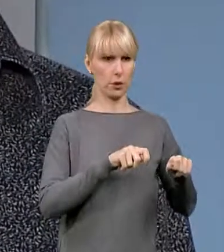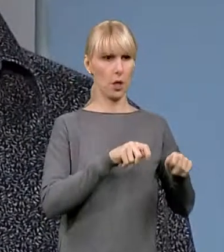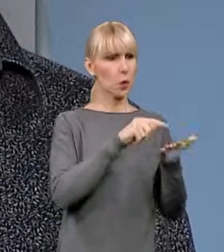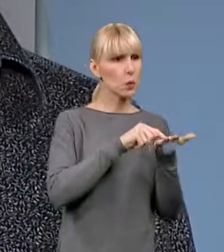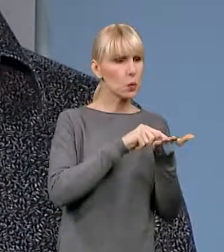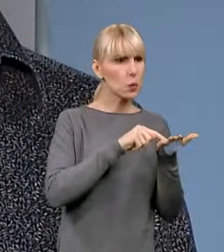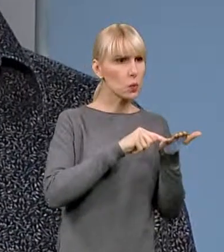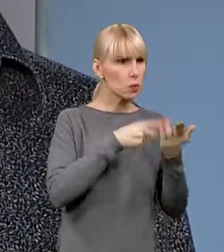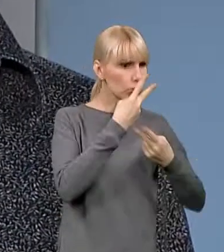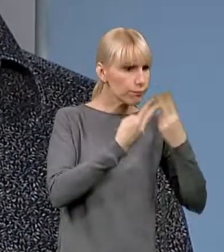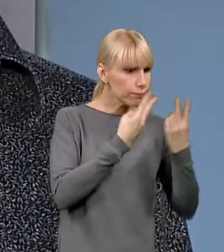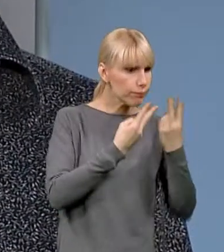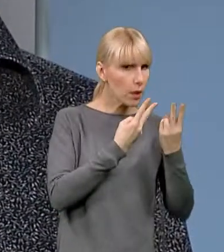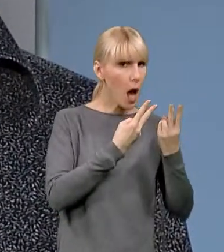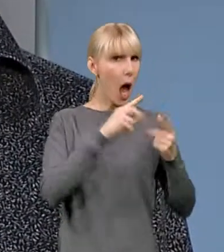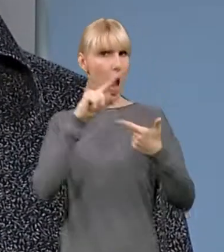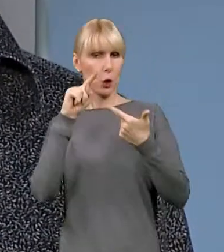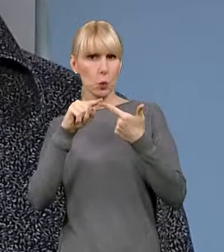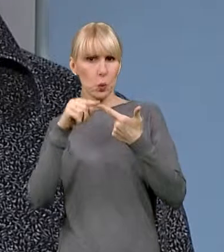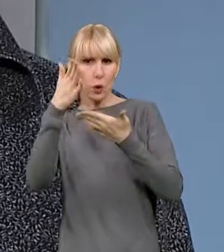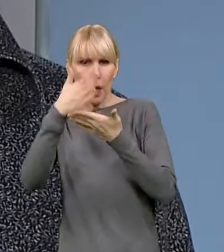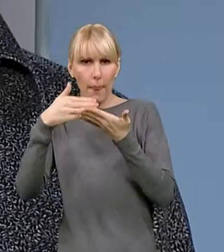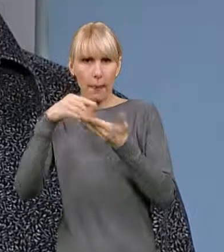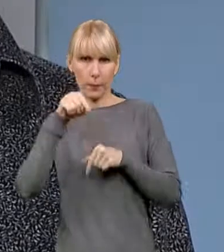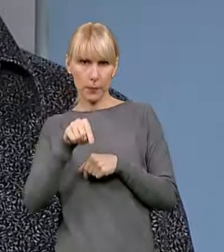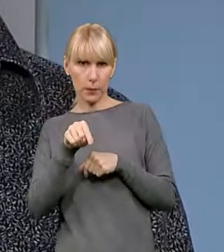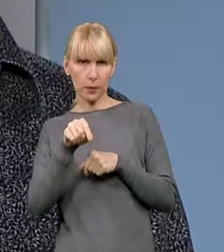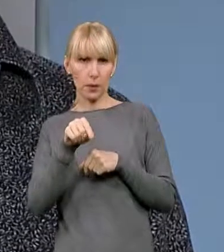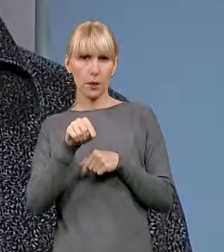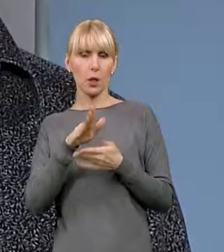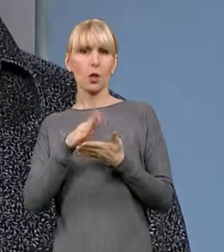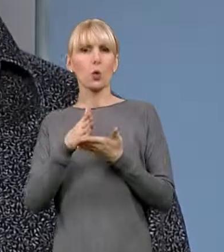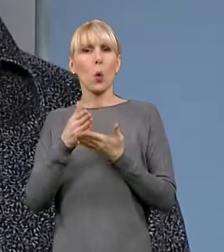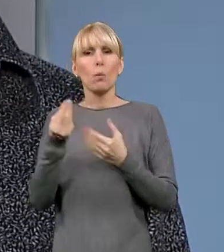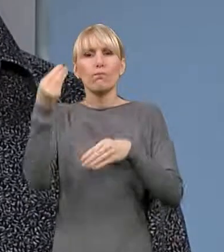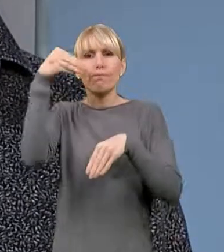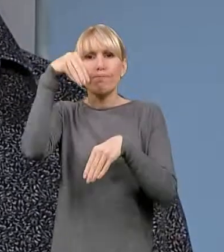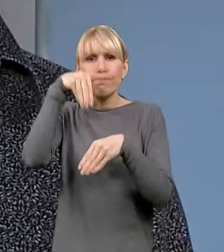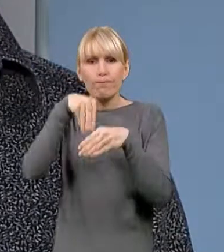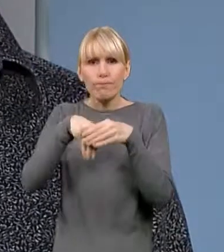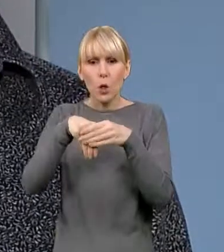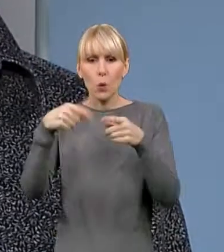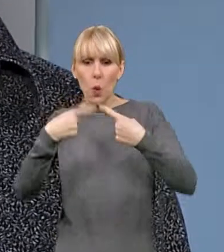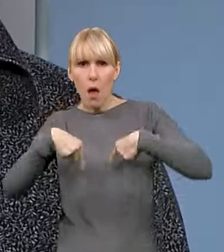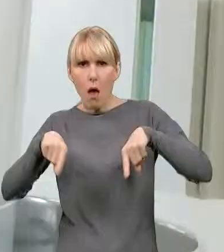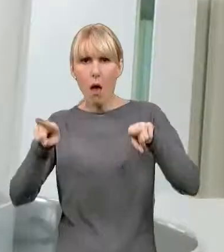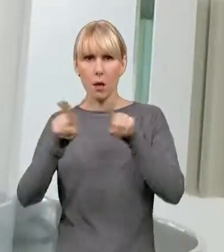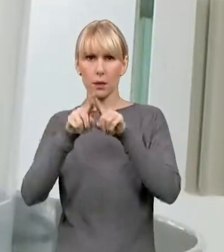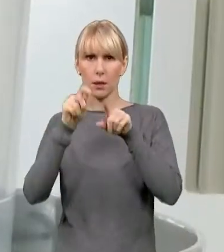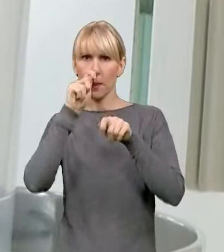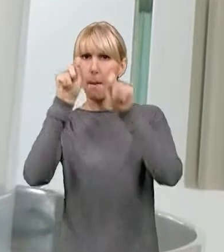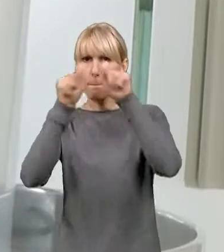cząsteczki leczniczej. Natomiast drugi etap to był etap wdrożeniowy, który polega na realizacji badań klinicznych,